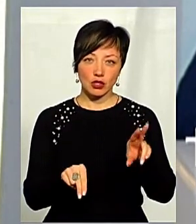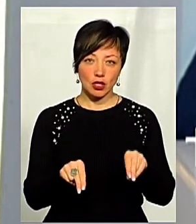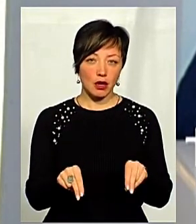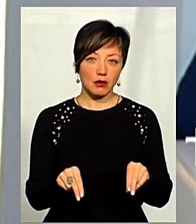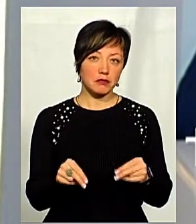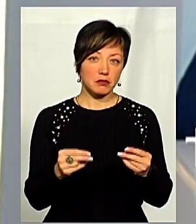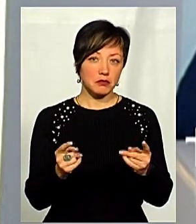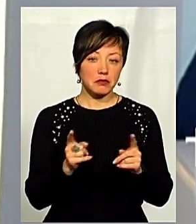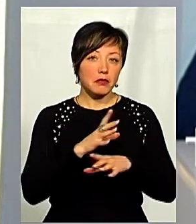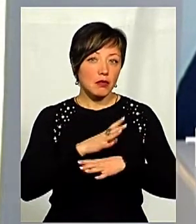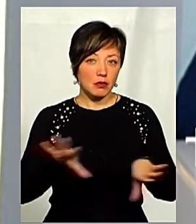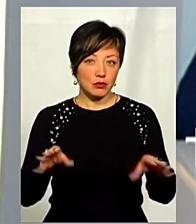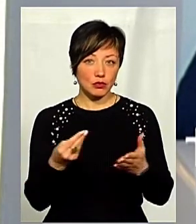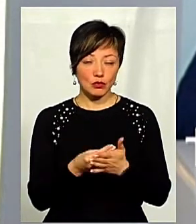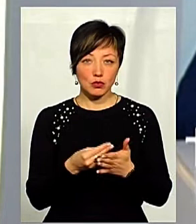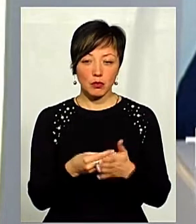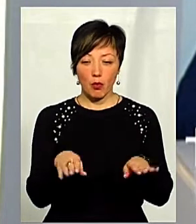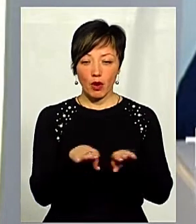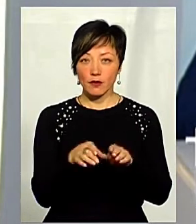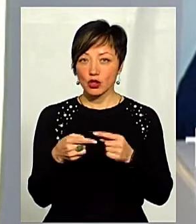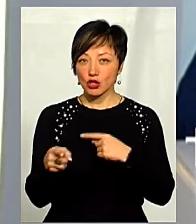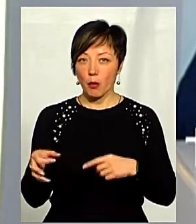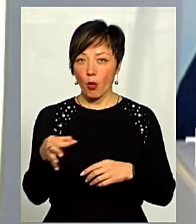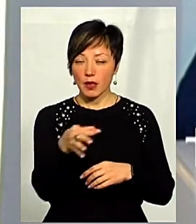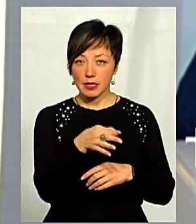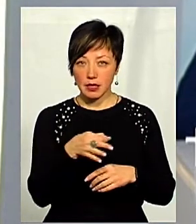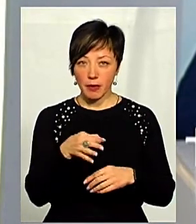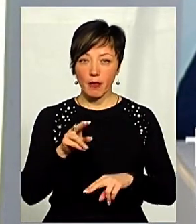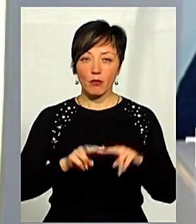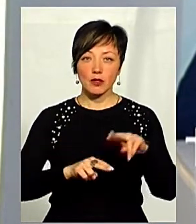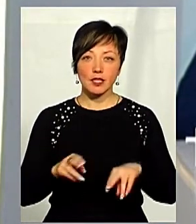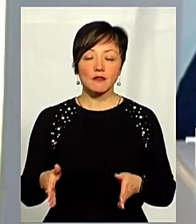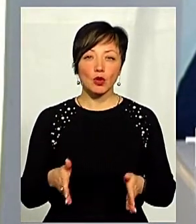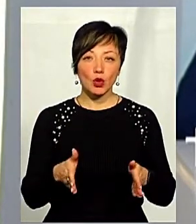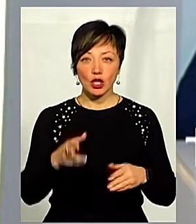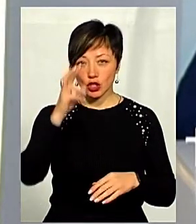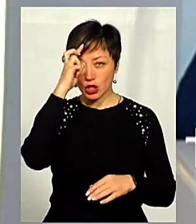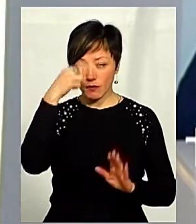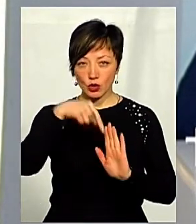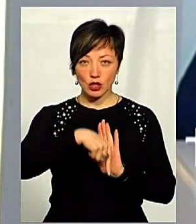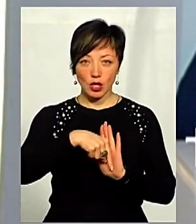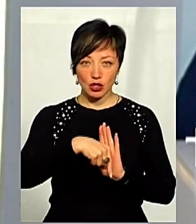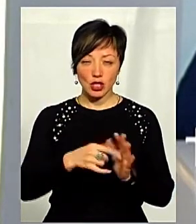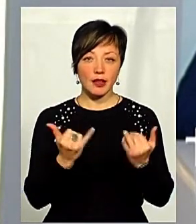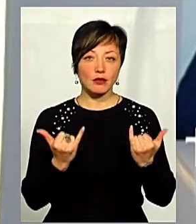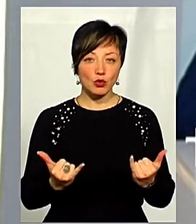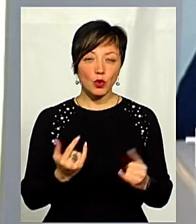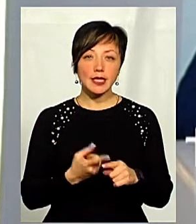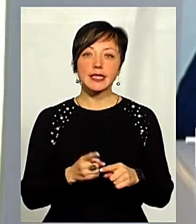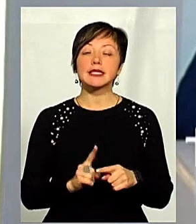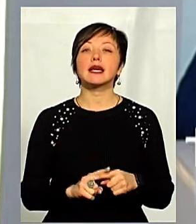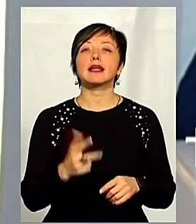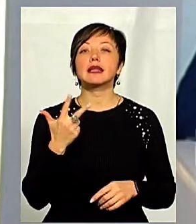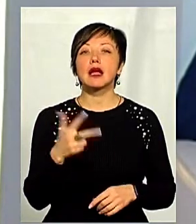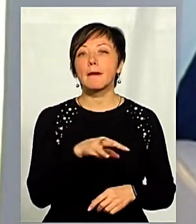безпрецедентну суму, якщо порівнюватися з іншими областями України, а саме на будівництво доріг державного значення, на сьогодні ця вже сума